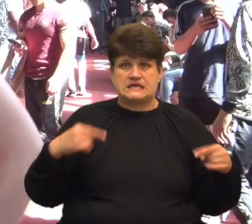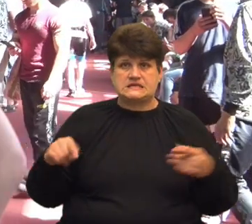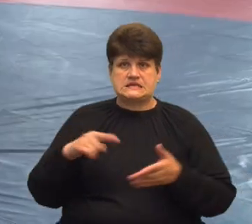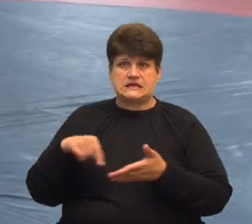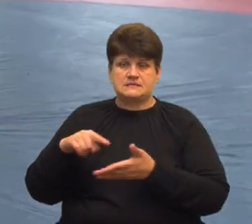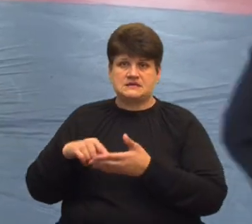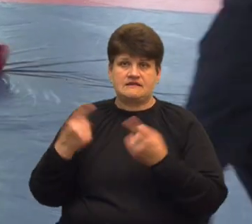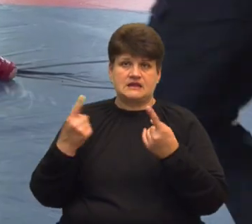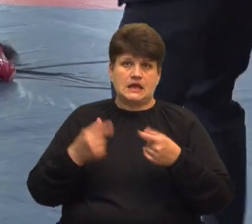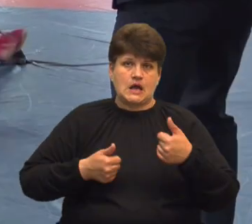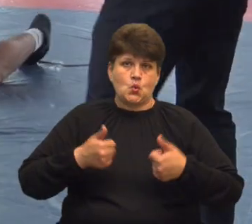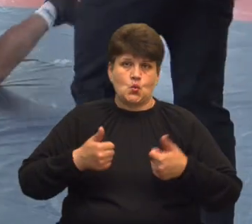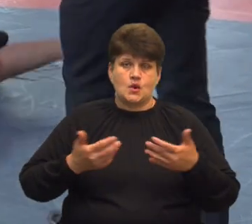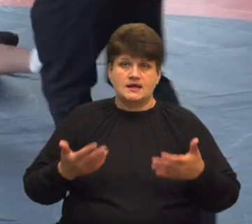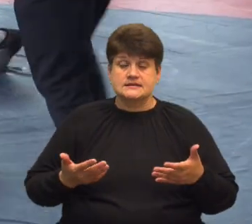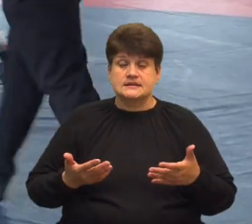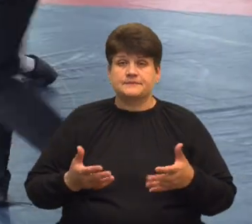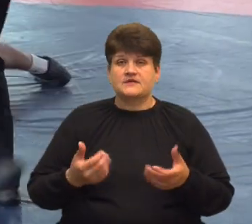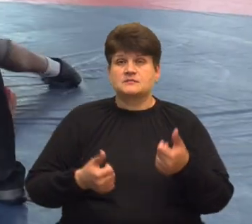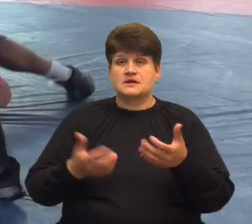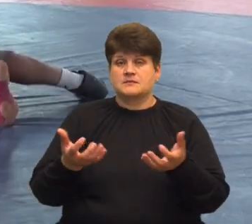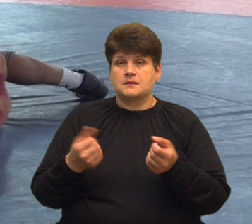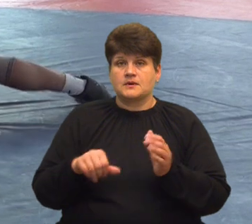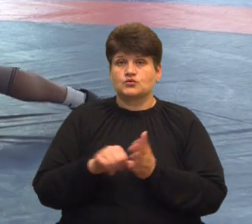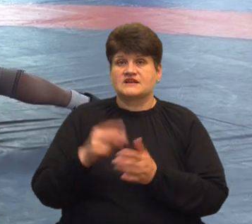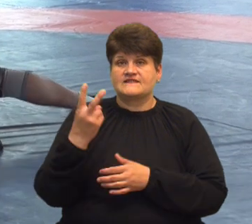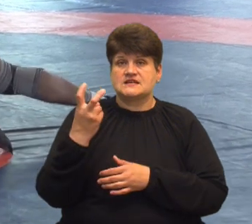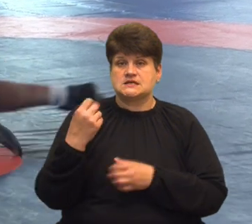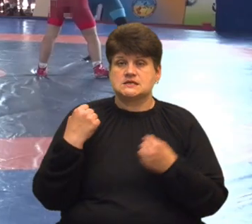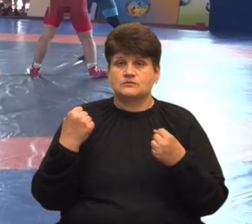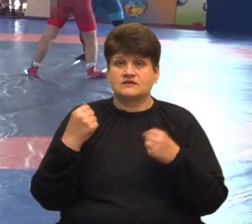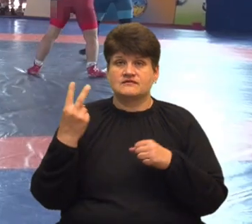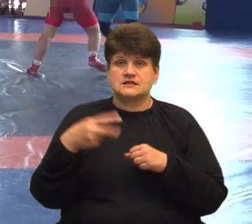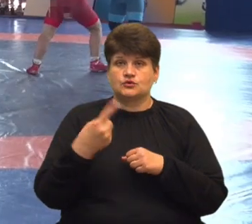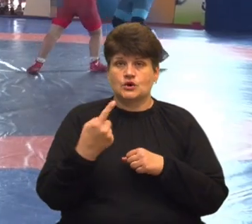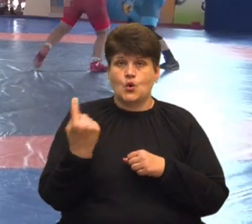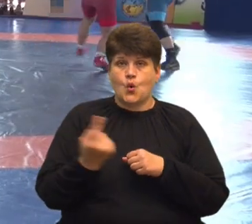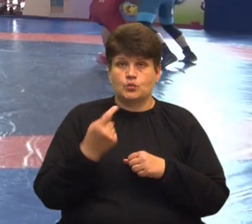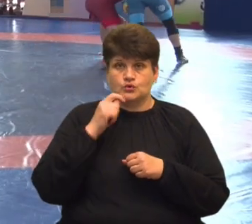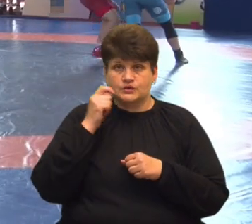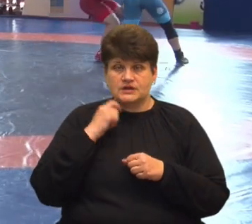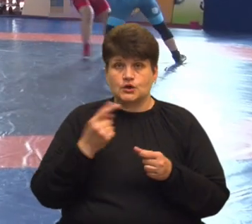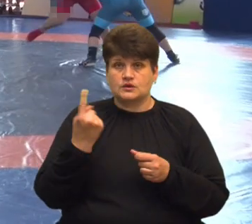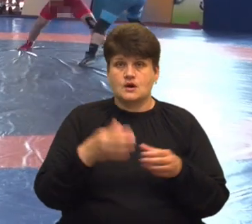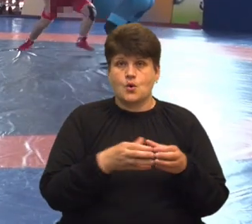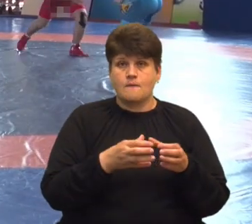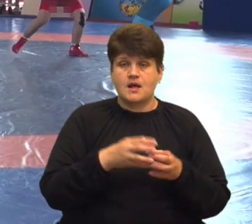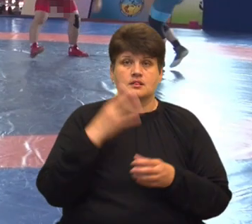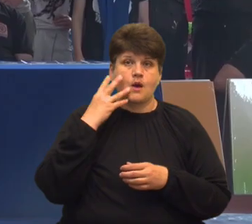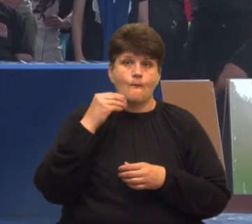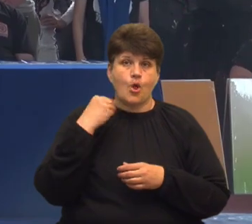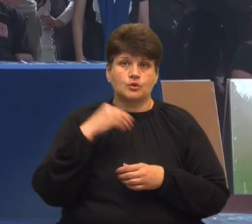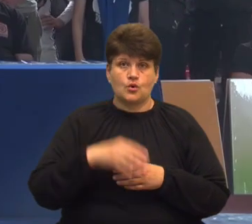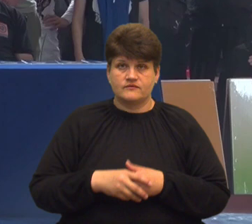велика конкуренція. У змаганнях беруть участь 200 спортсменів з 21-ї області України та команда з Молдови, каже співорганізатор Петро